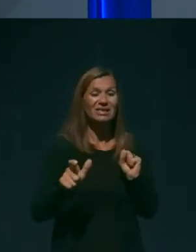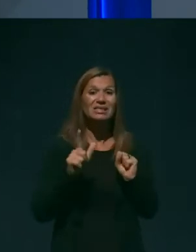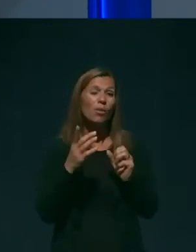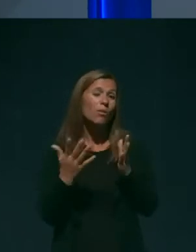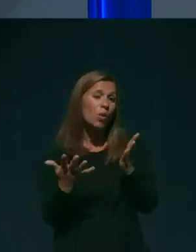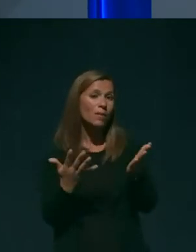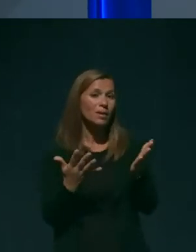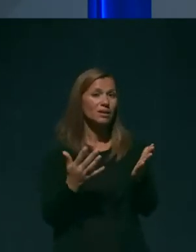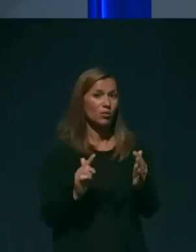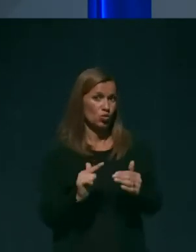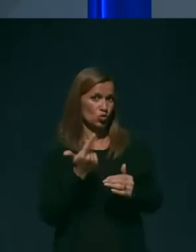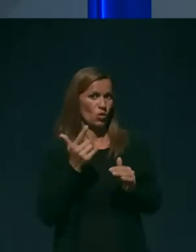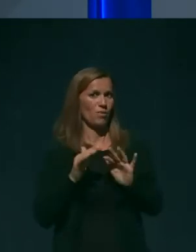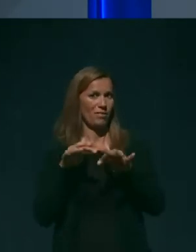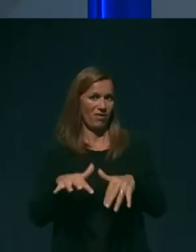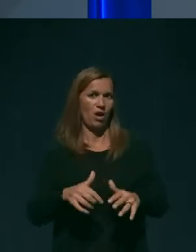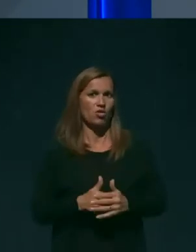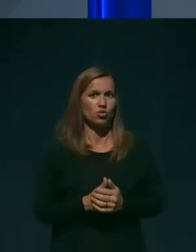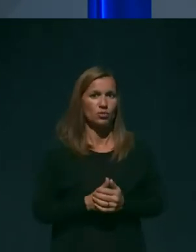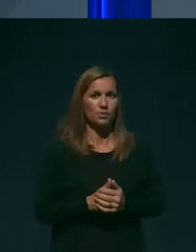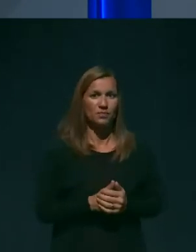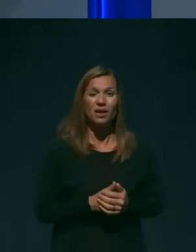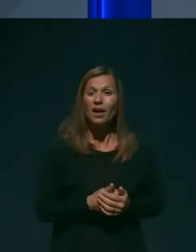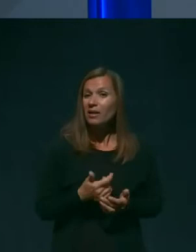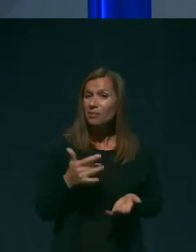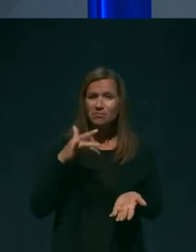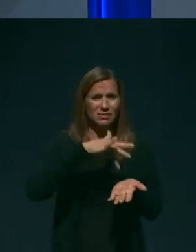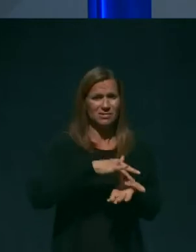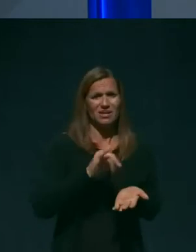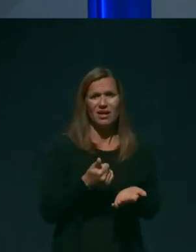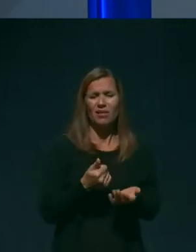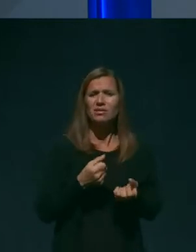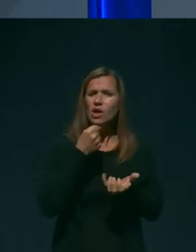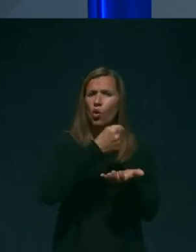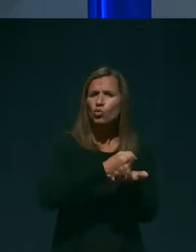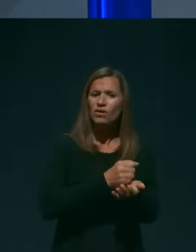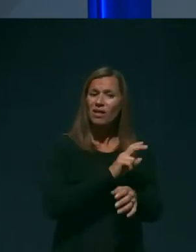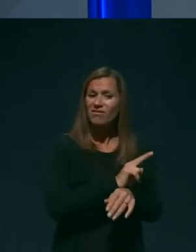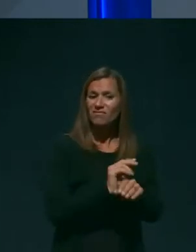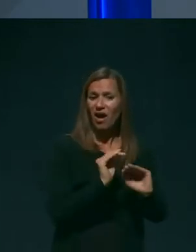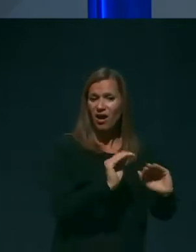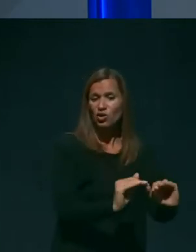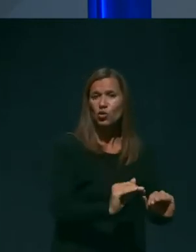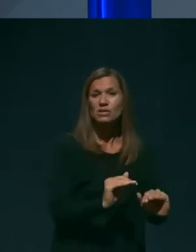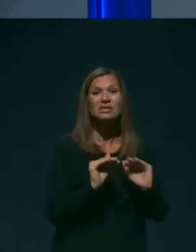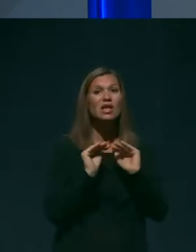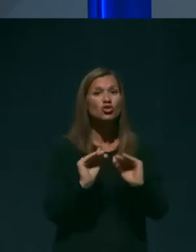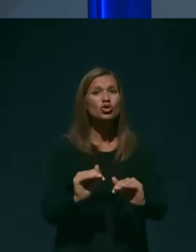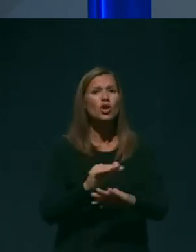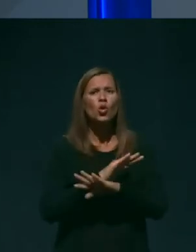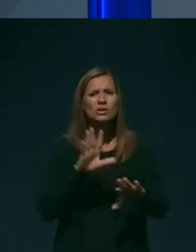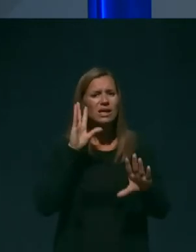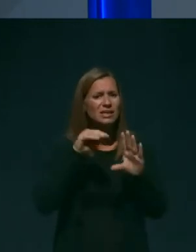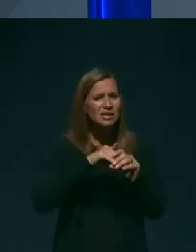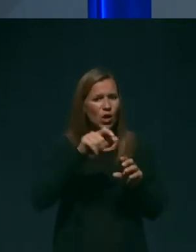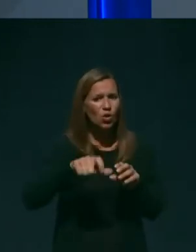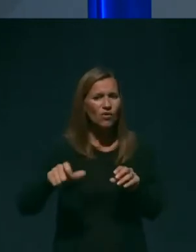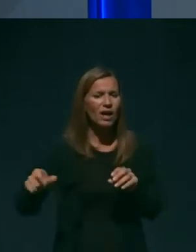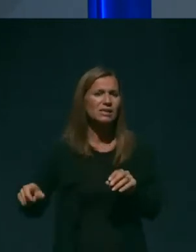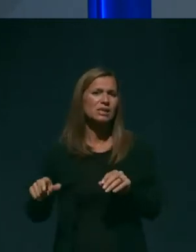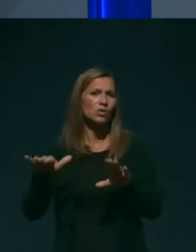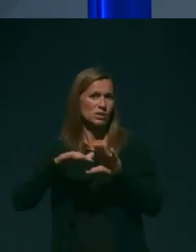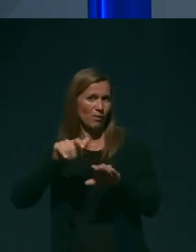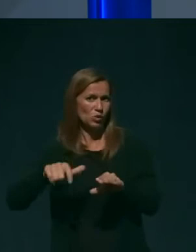Naš osnovni cilj je, da se zagotovi varnost in zaščita vseh stanovalcev in zaposlenih v domovih,